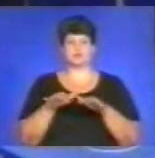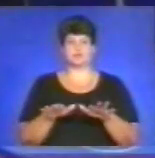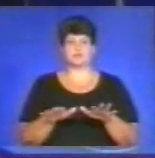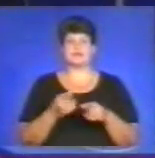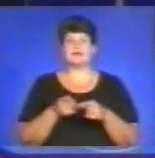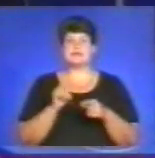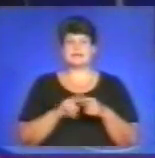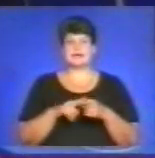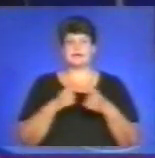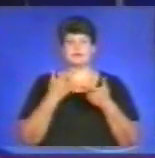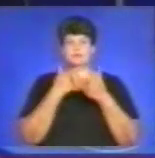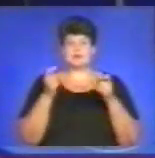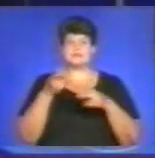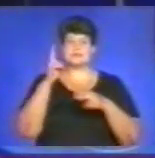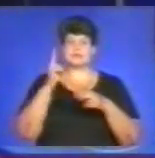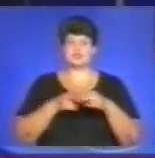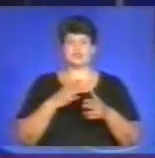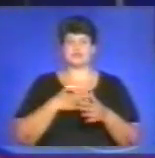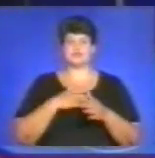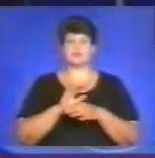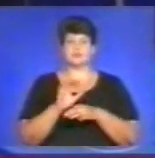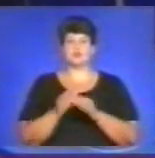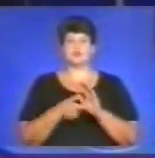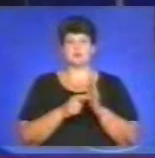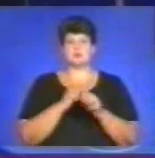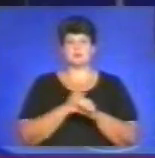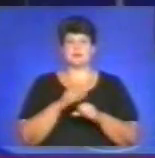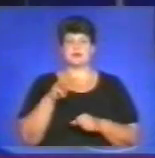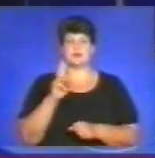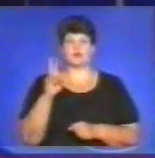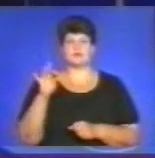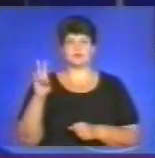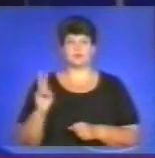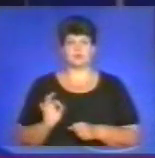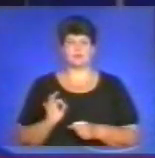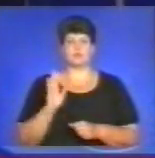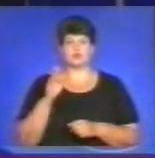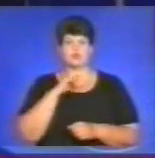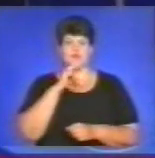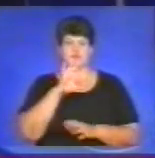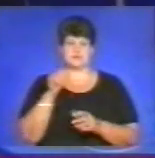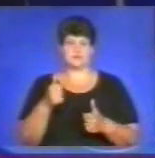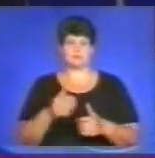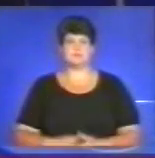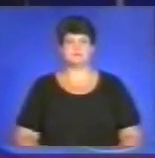Ця інформація завершує наш випуск. У студії працювала Марія Котенко. Будьте уважні, на все добре.